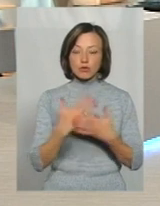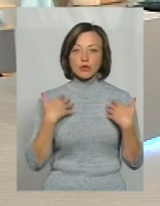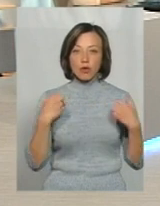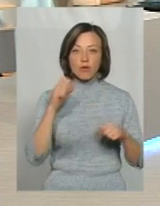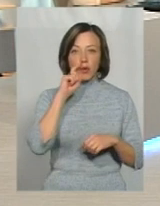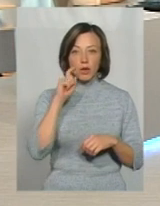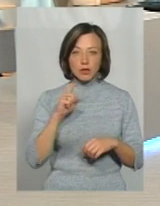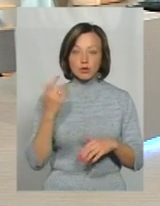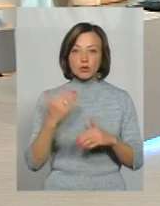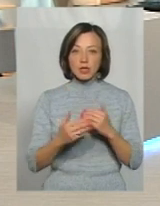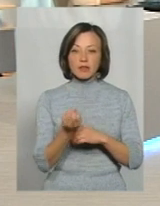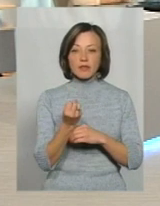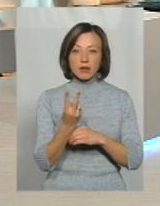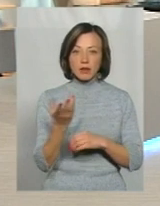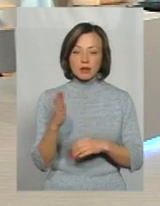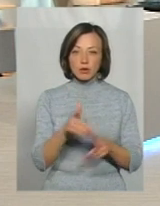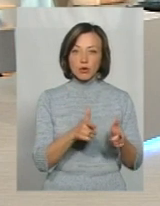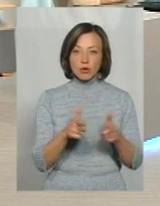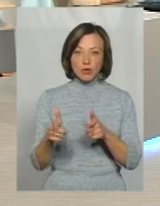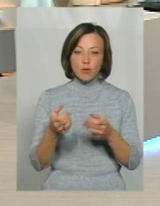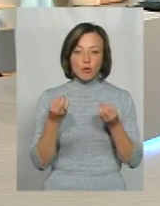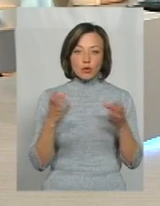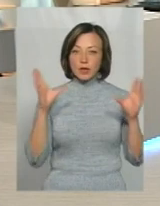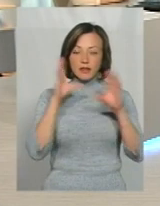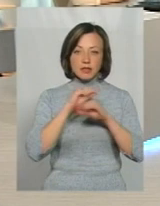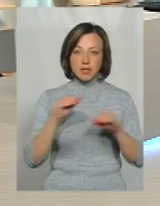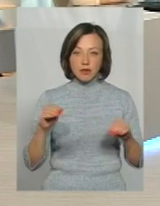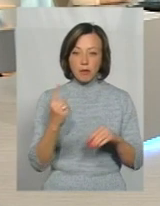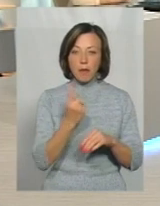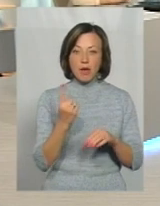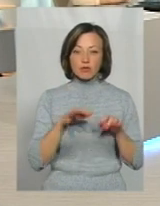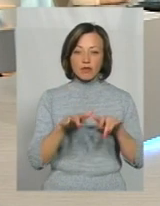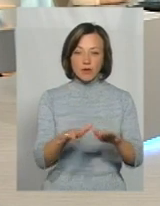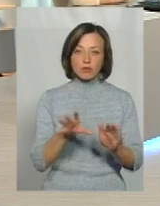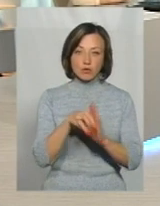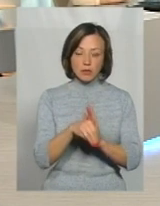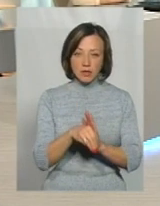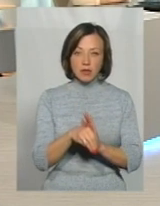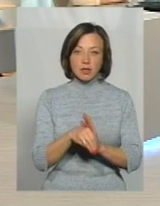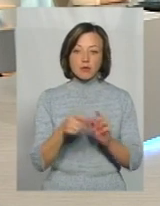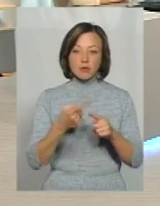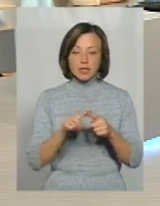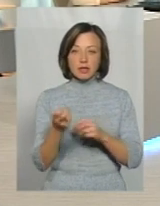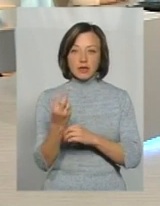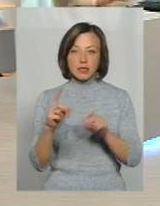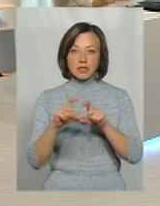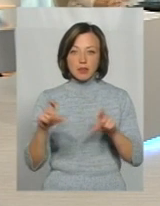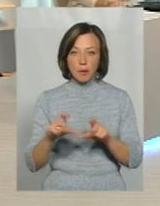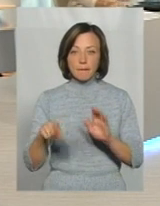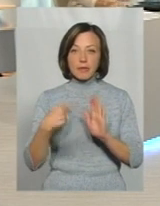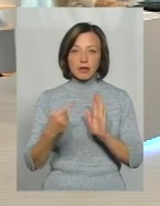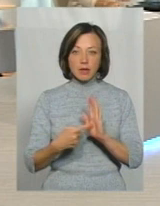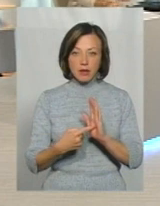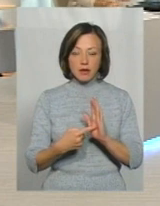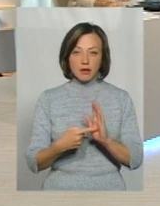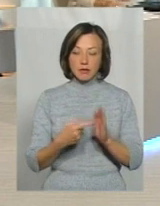'я України, вони вже 12 готові ще, вони просто не встигли в першу хвилю вступити. Тобто, по цих 12 закладах питання